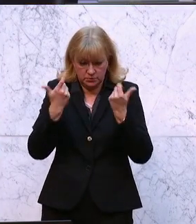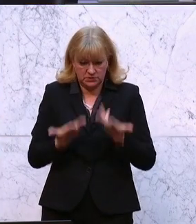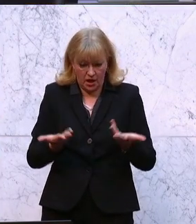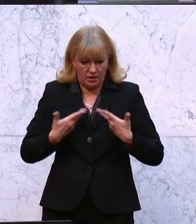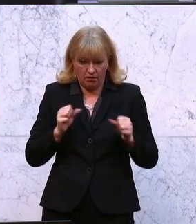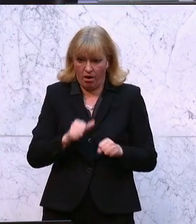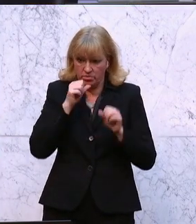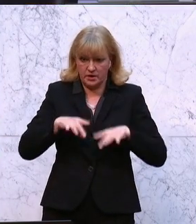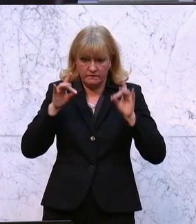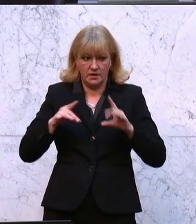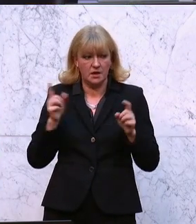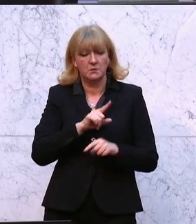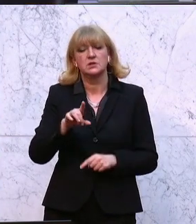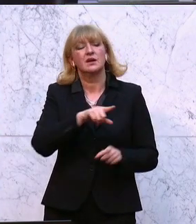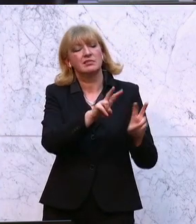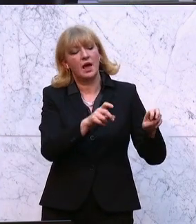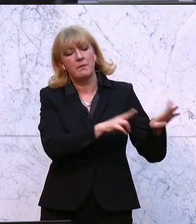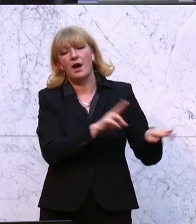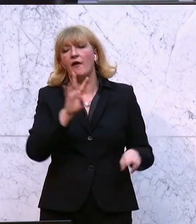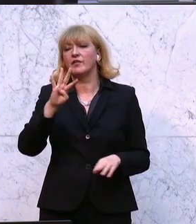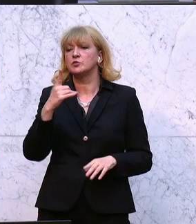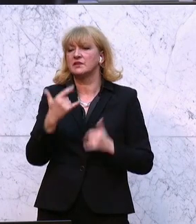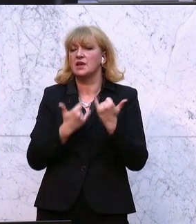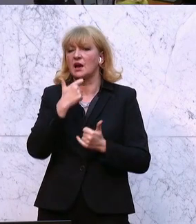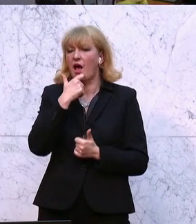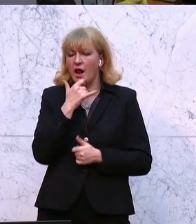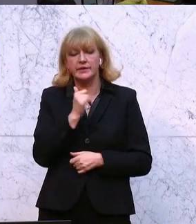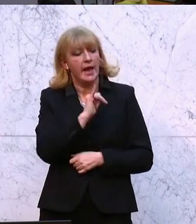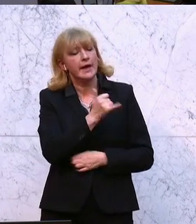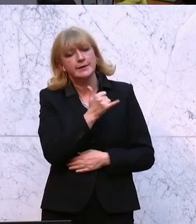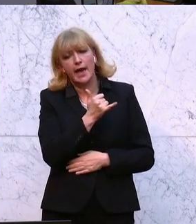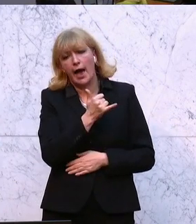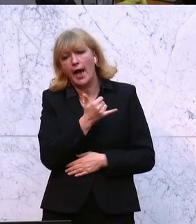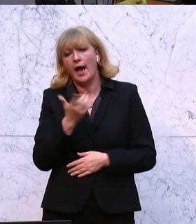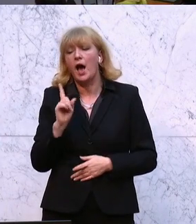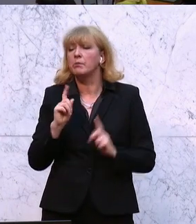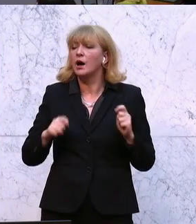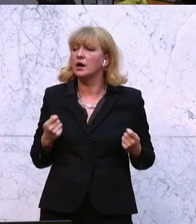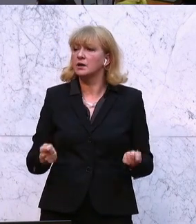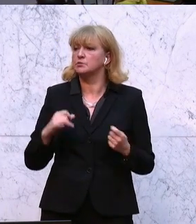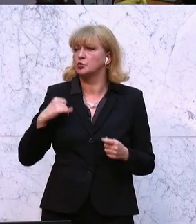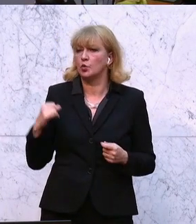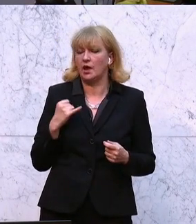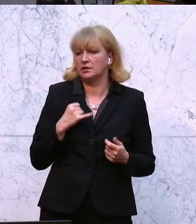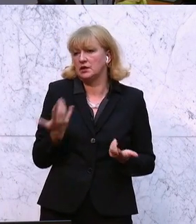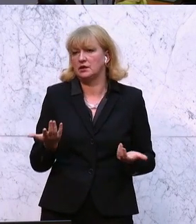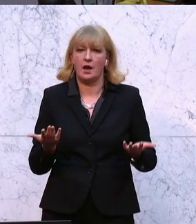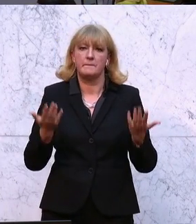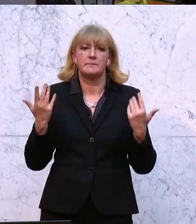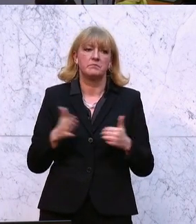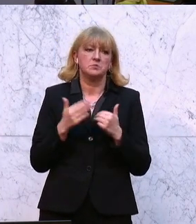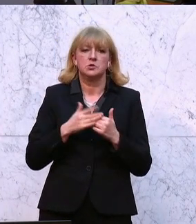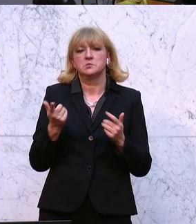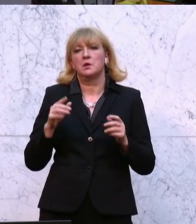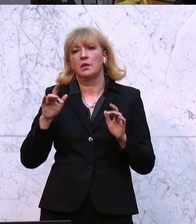bis zum 24. Lebensjahr betrifft, ja, aber da gibt es natürlich auch Jugendliche, die über mehr oder weniger